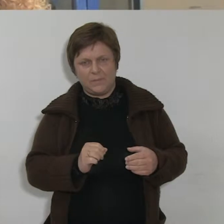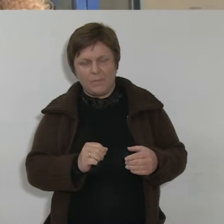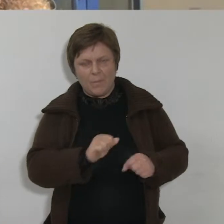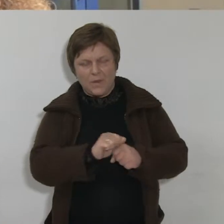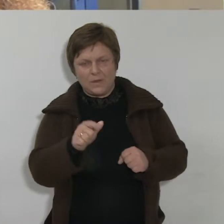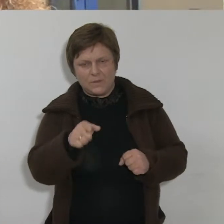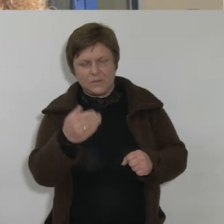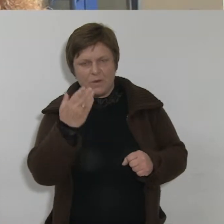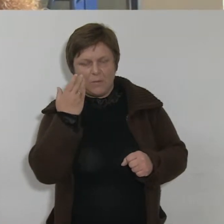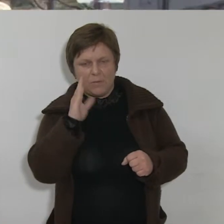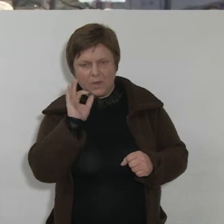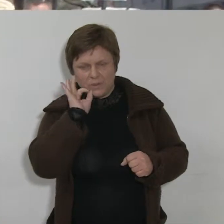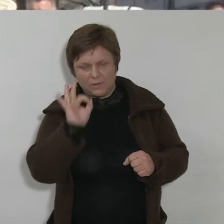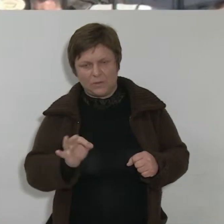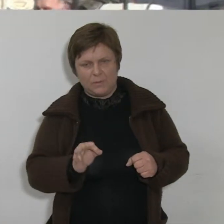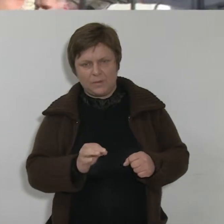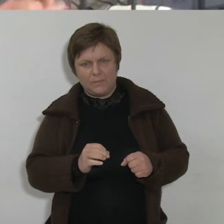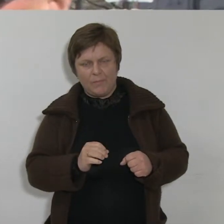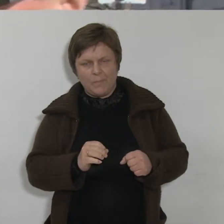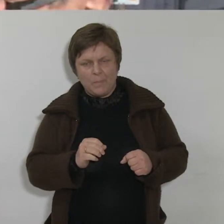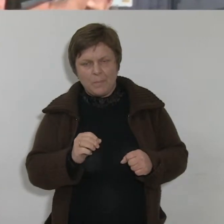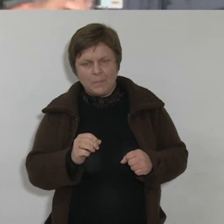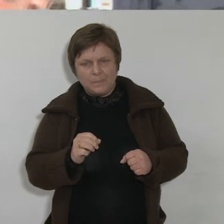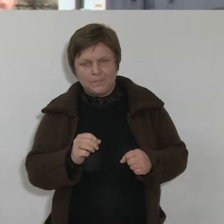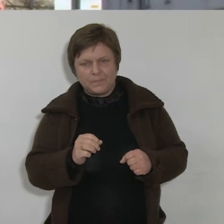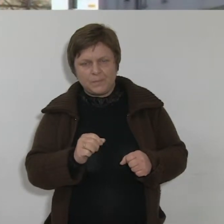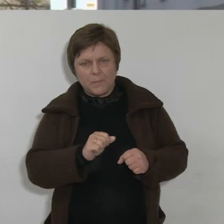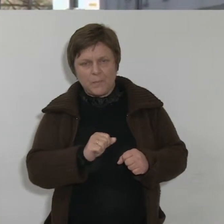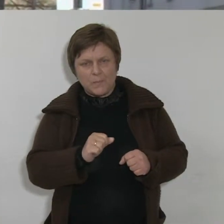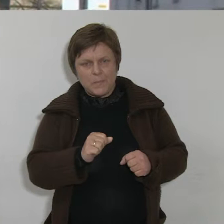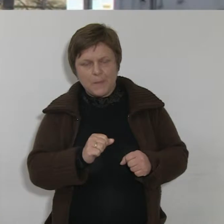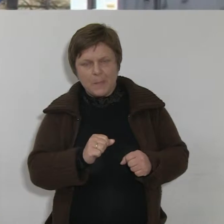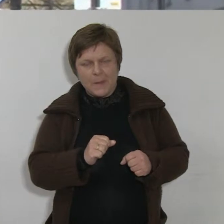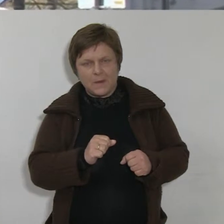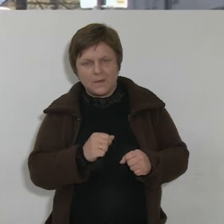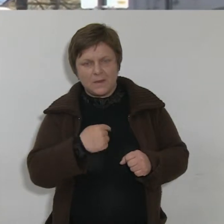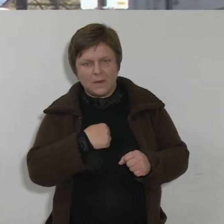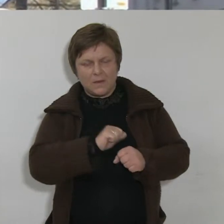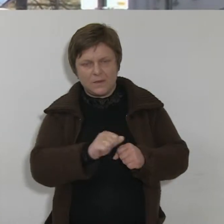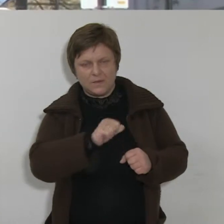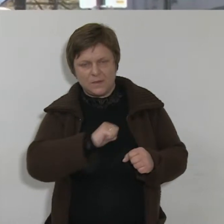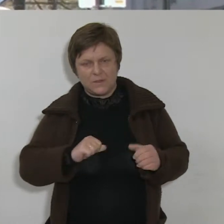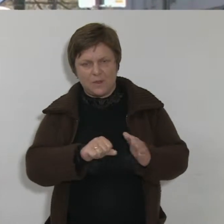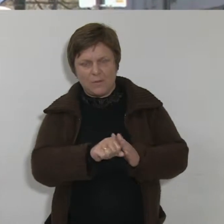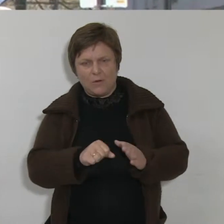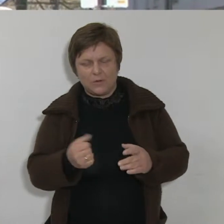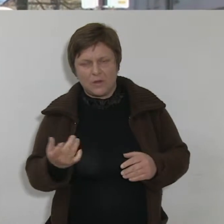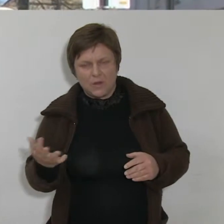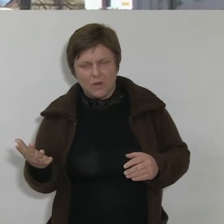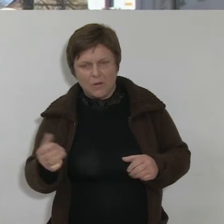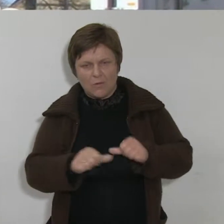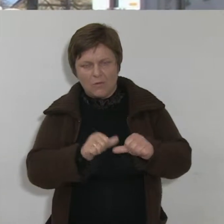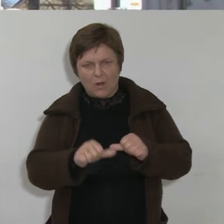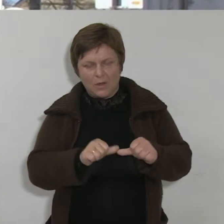inicjatywa godna polecenia. Jak najbardziej za tym jestem, gdyż ja sam od kilku lat zawsze ten 1